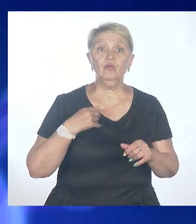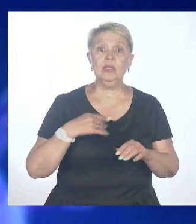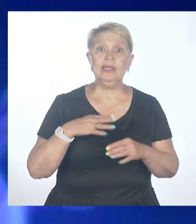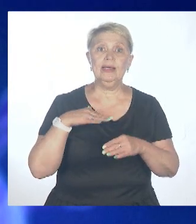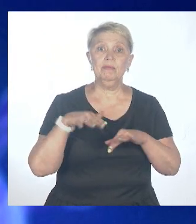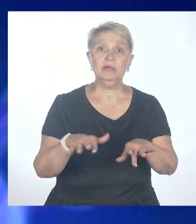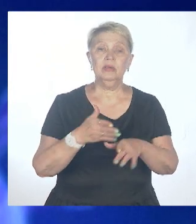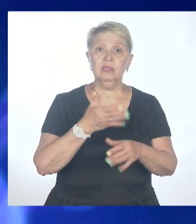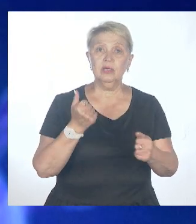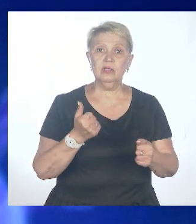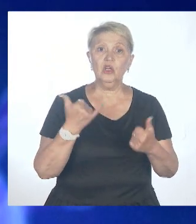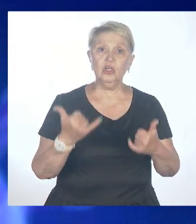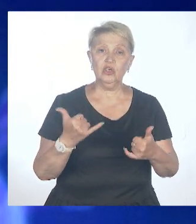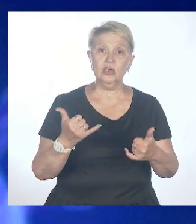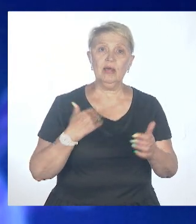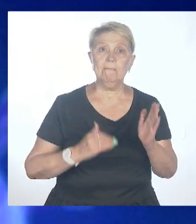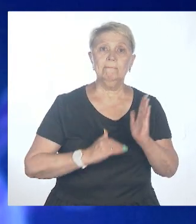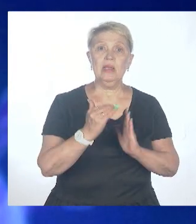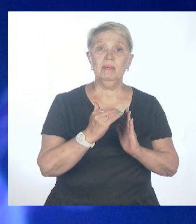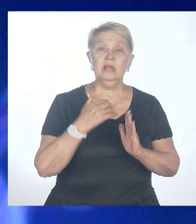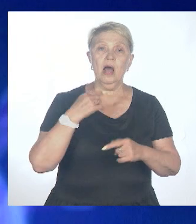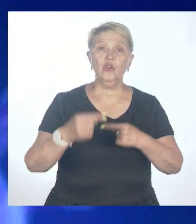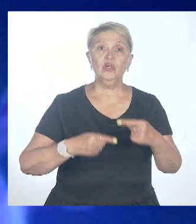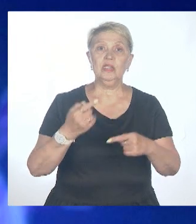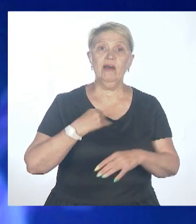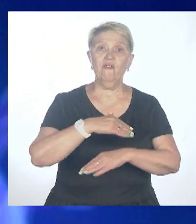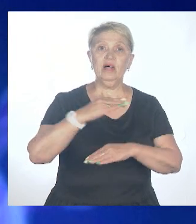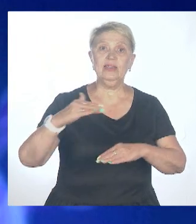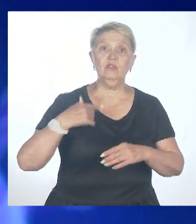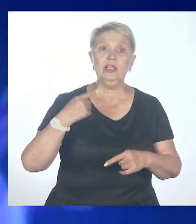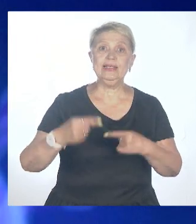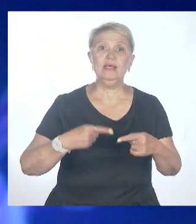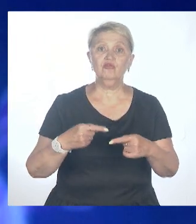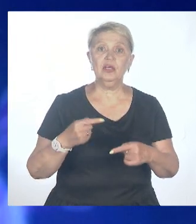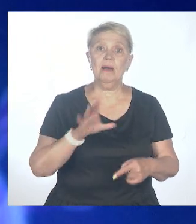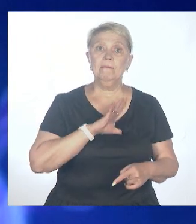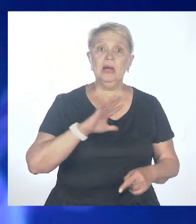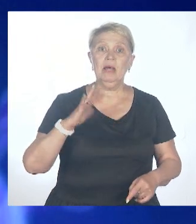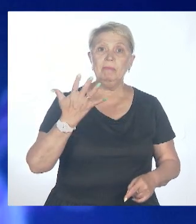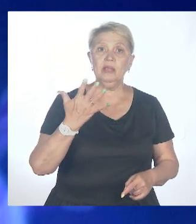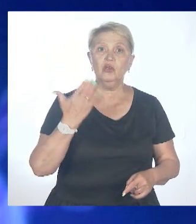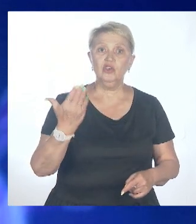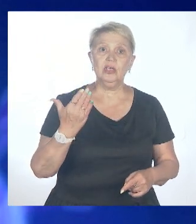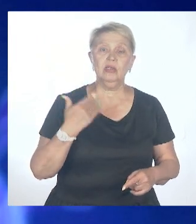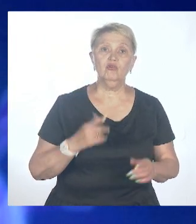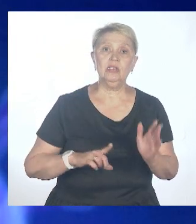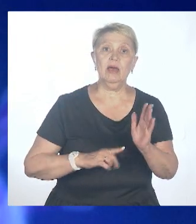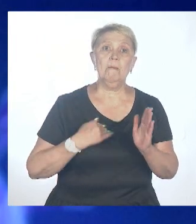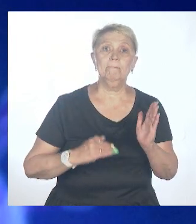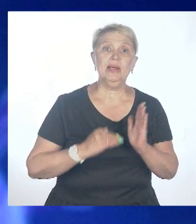конкретно сейчас, поднимается очередная волна. Следующая. То есть у нас было пять, сейчас поднимается шестая.